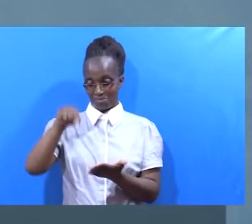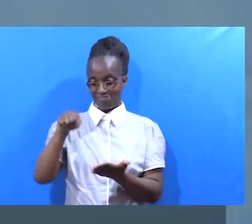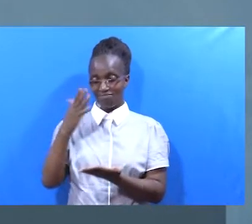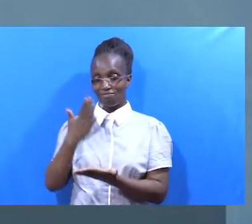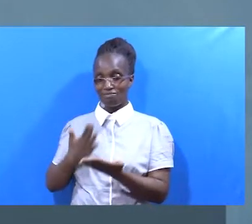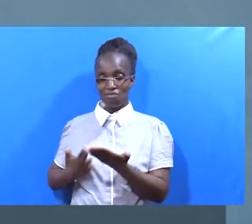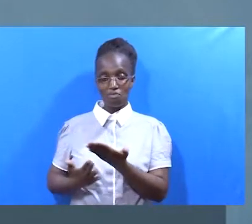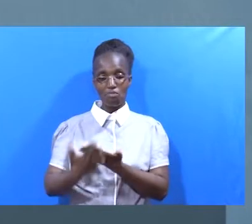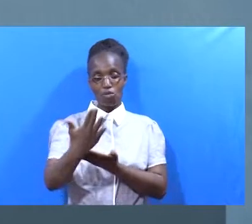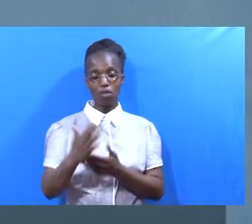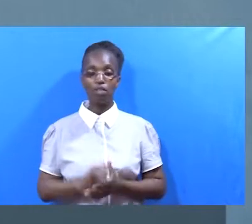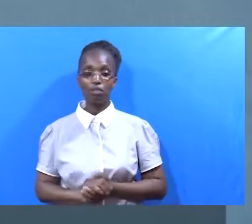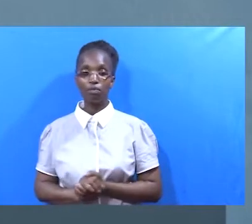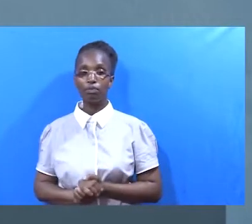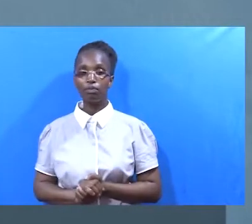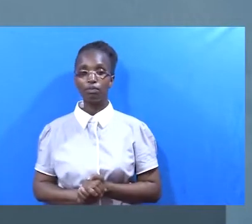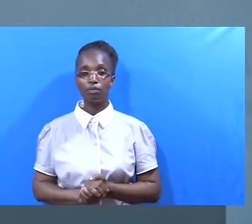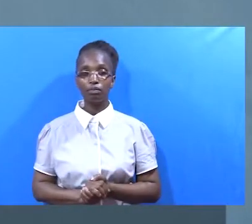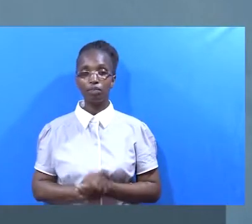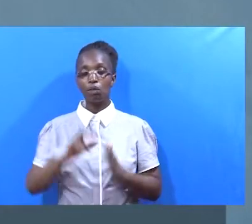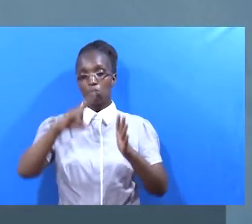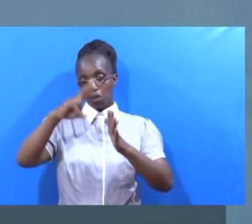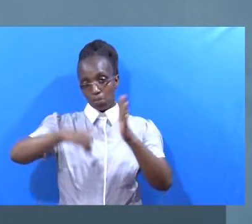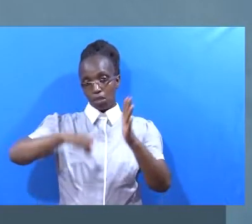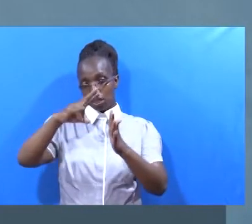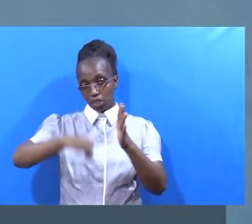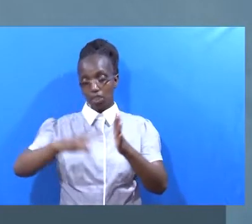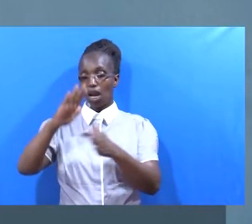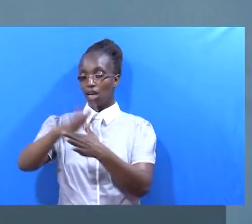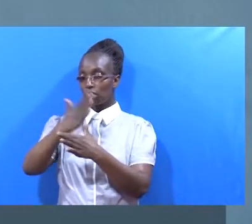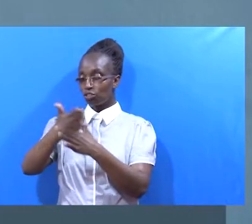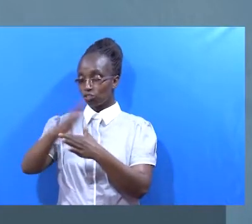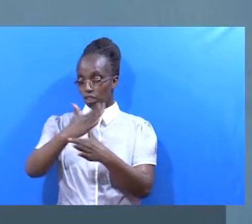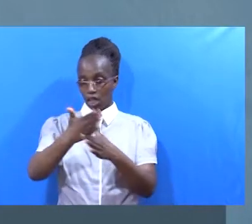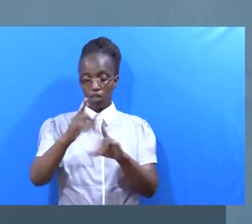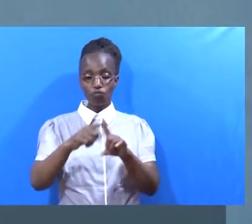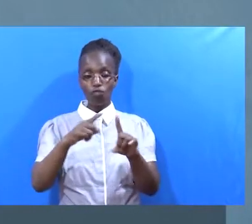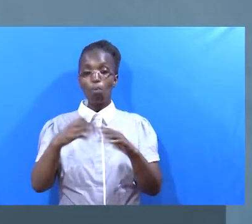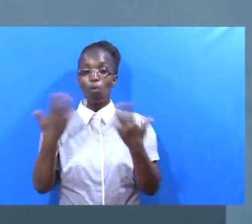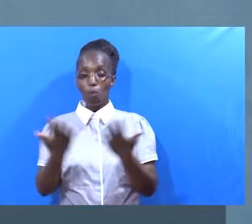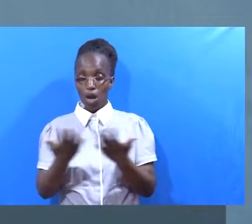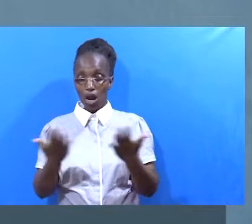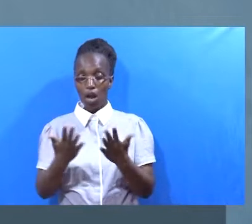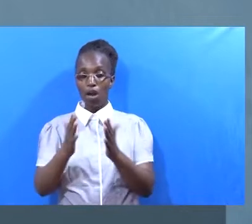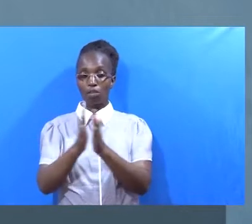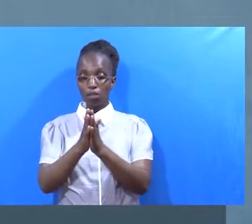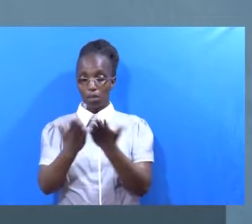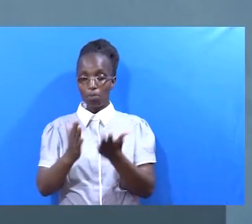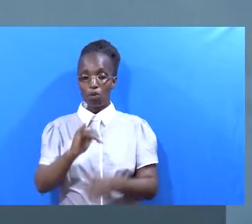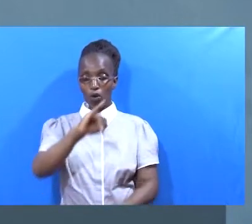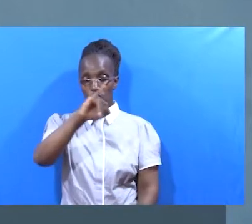Asubu ya leo nataka tuweze Kusoma katika kitabu ito chayuana